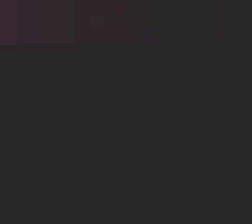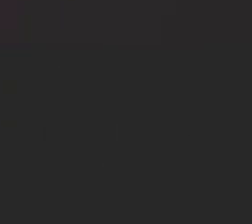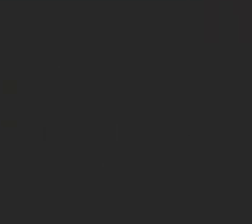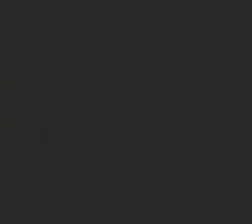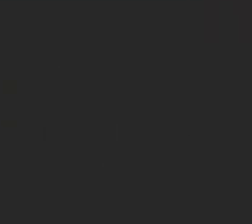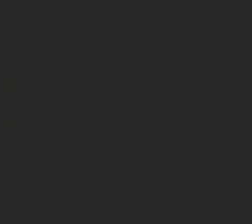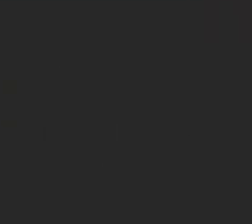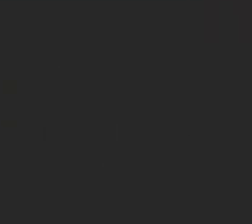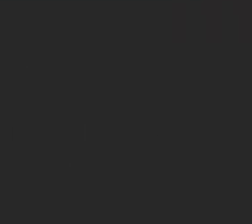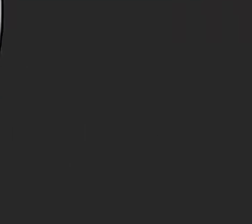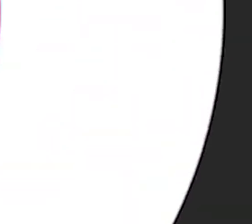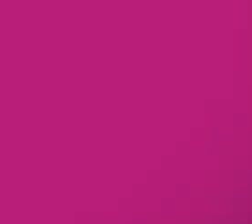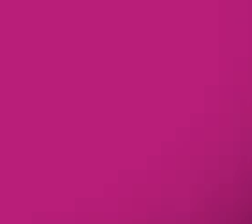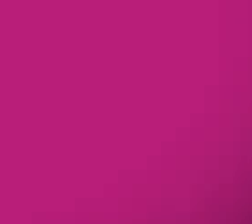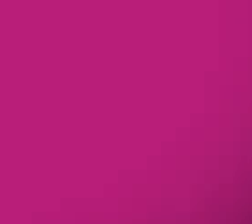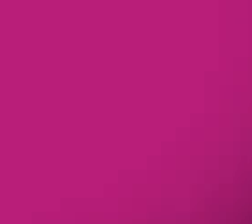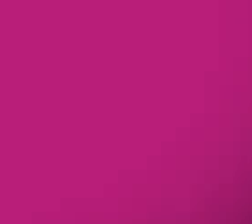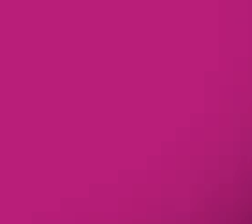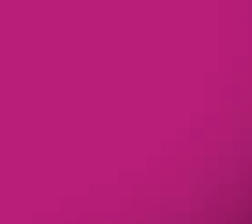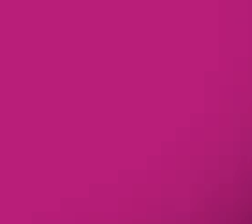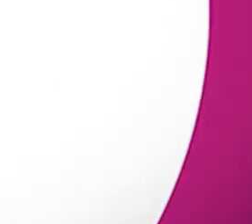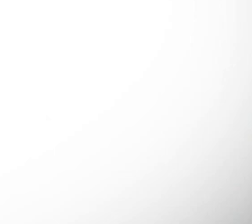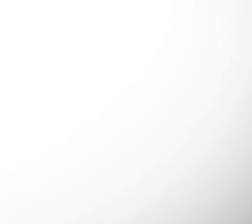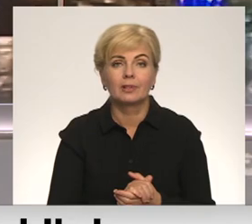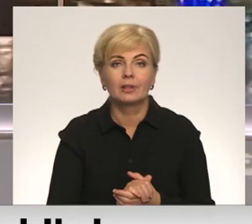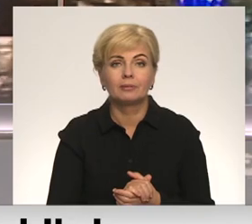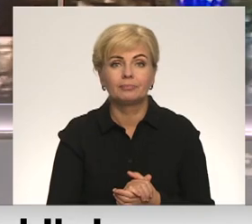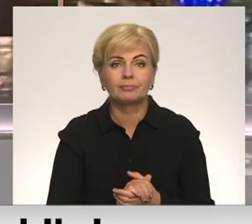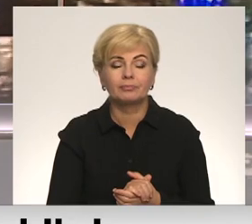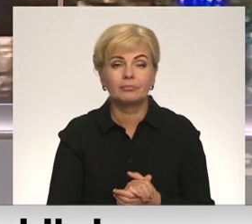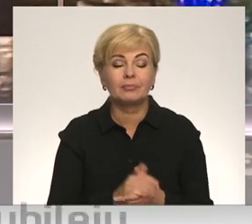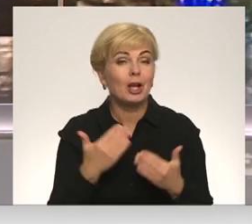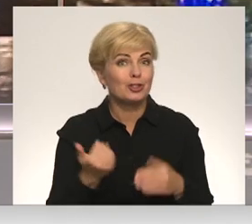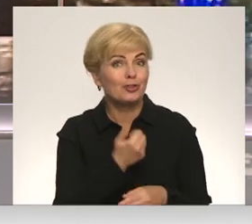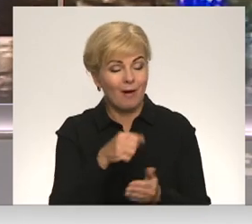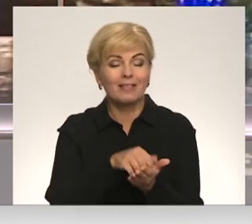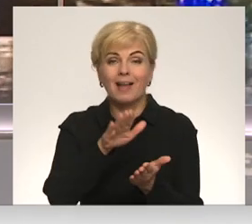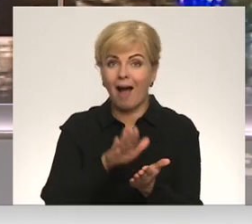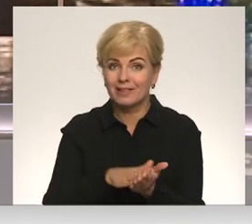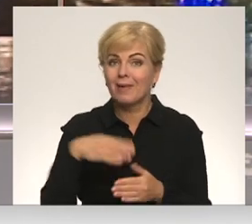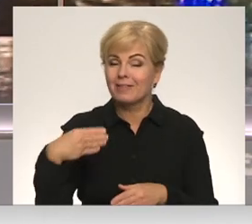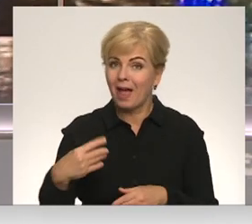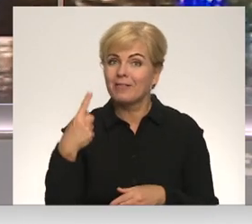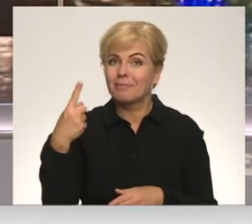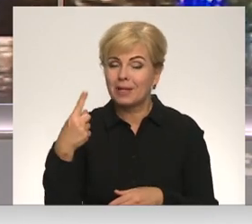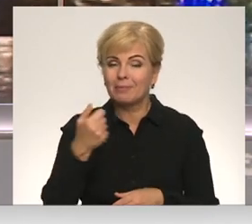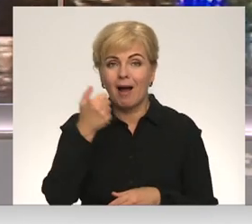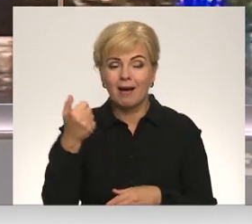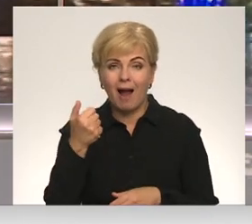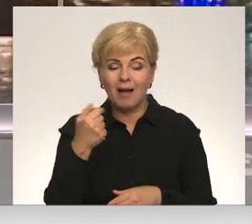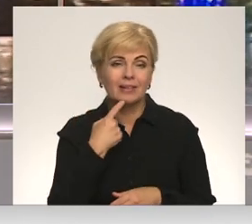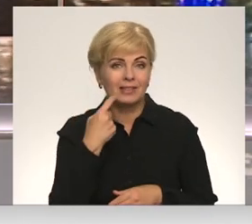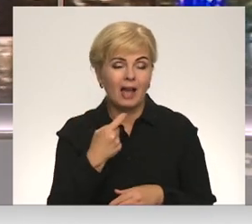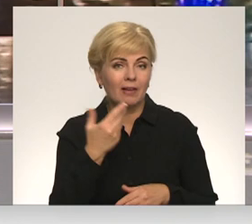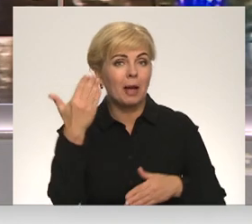Re, visi ēters ir te! Arī šogad atzīmējot 91. gada barikāžu